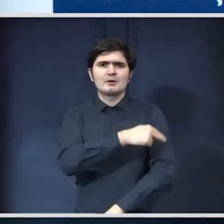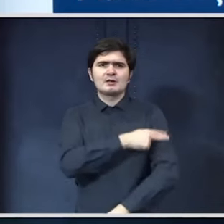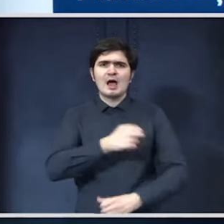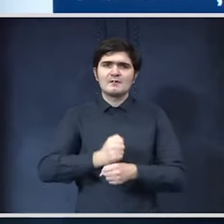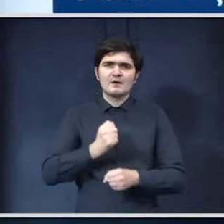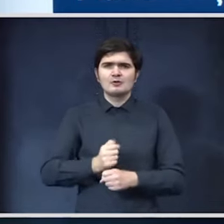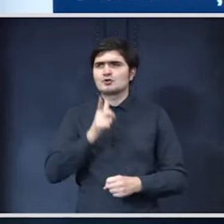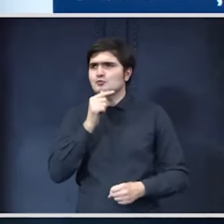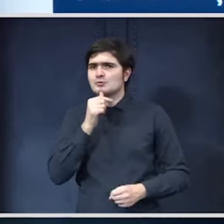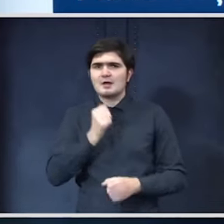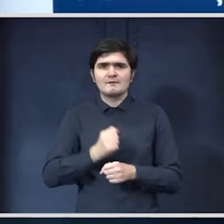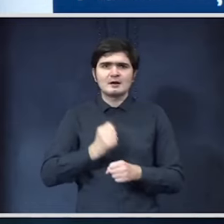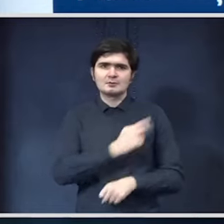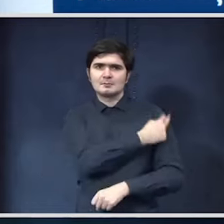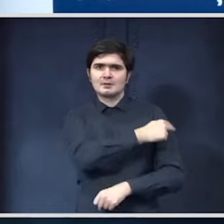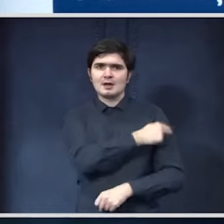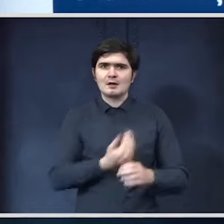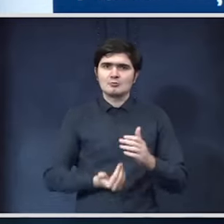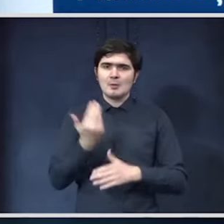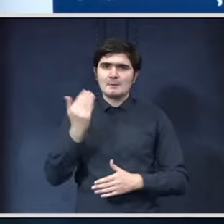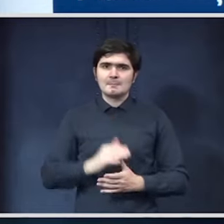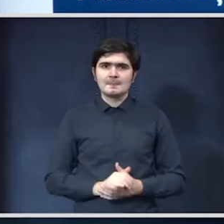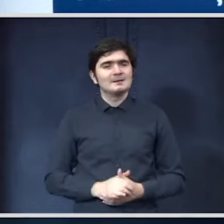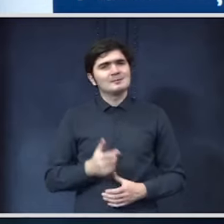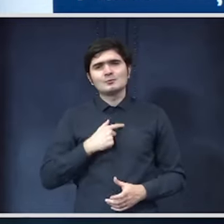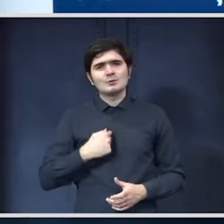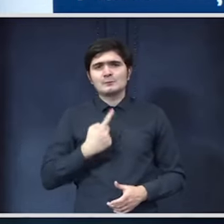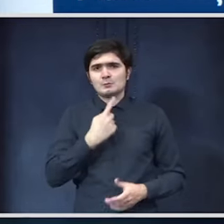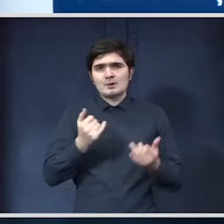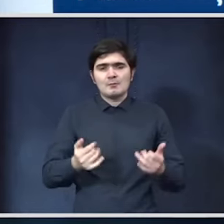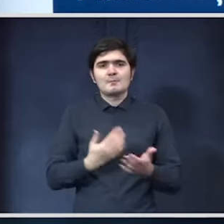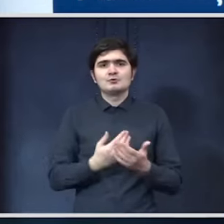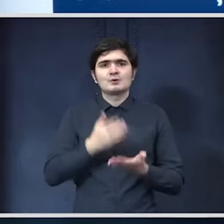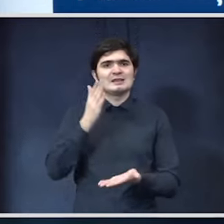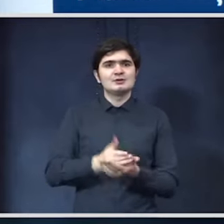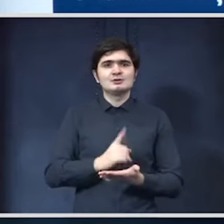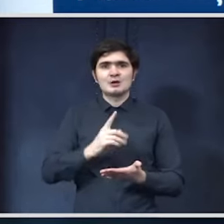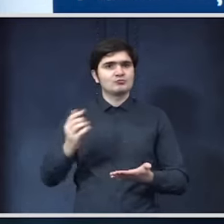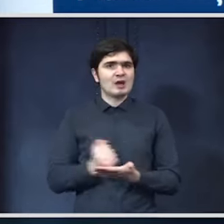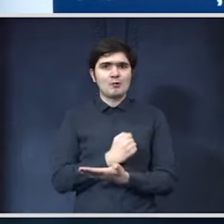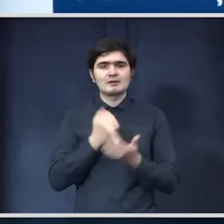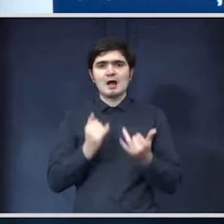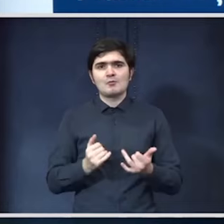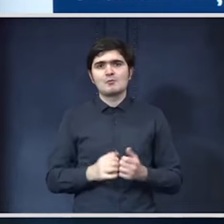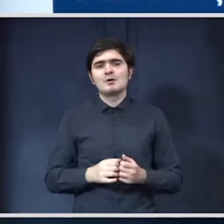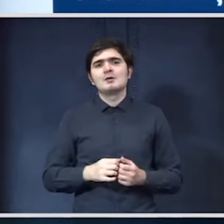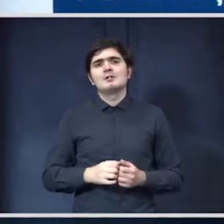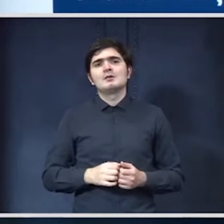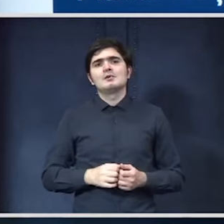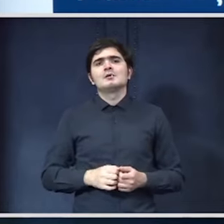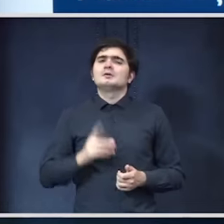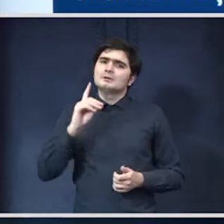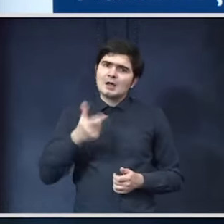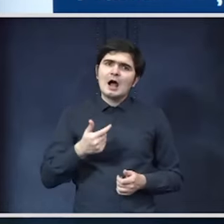făcute și unde vor fi construite Nu vă pot spune pentru că decizia nu a fost luată aici este deși am